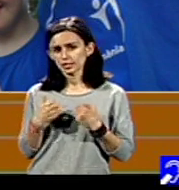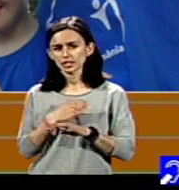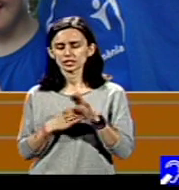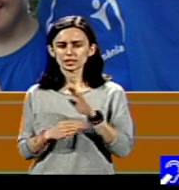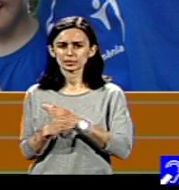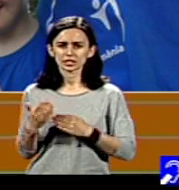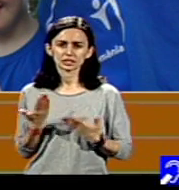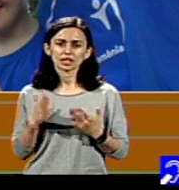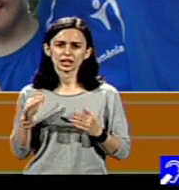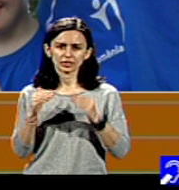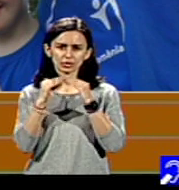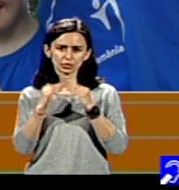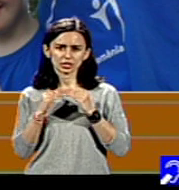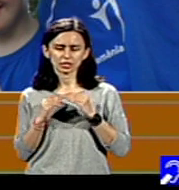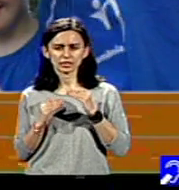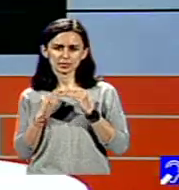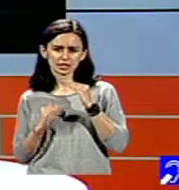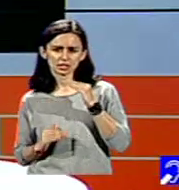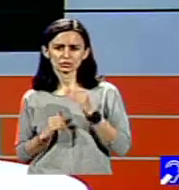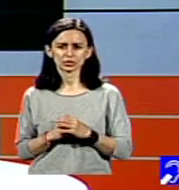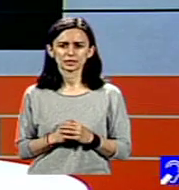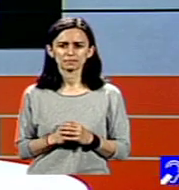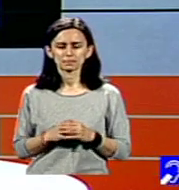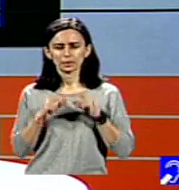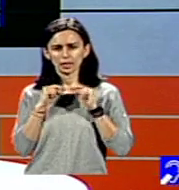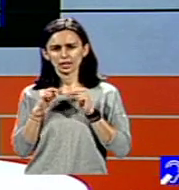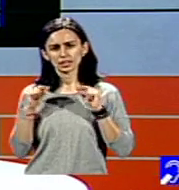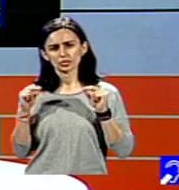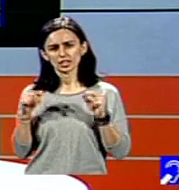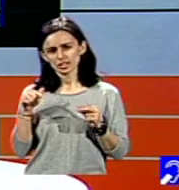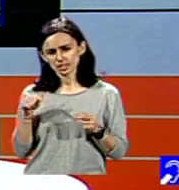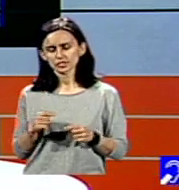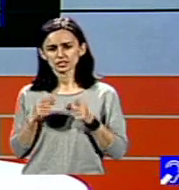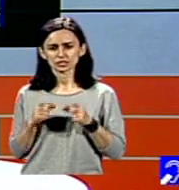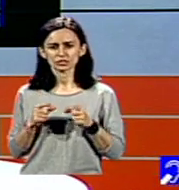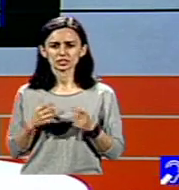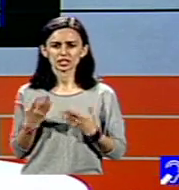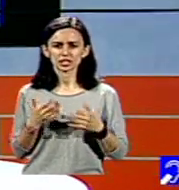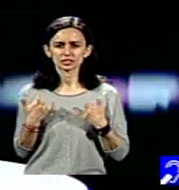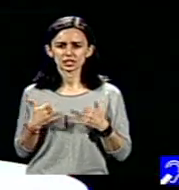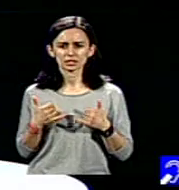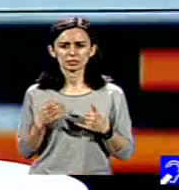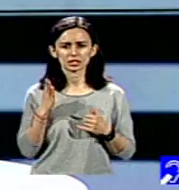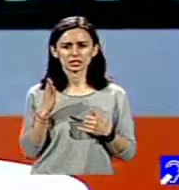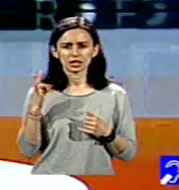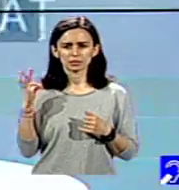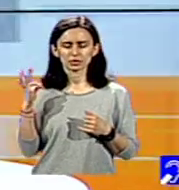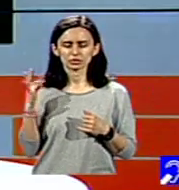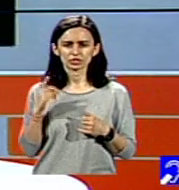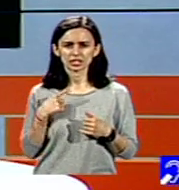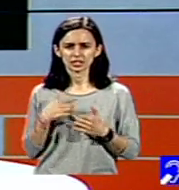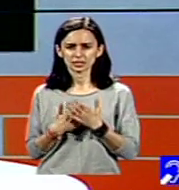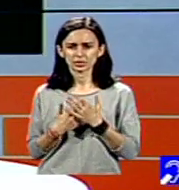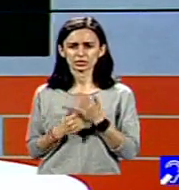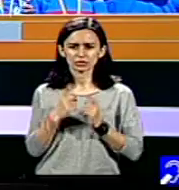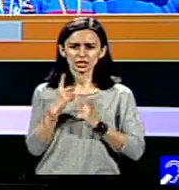înțelegem că educația, din acel punct de vedere, din situația care s-a întâmplat la Botoșani, e doar pentru